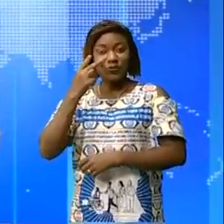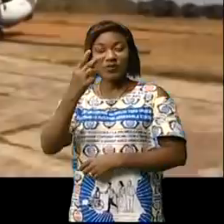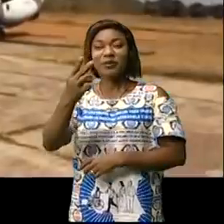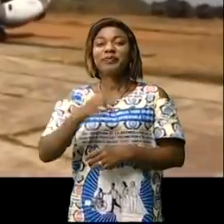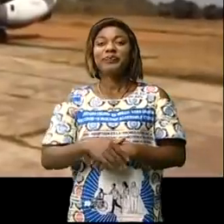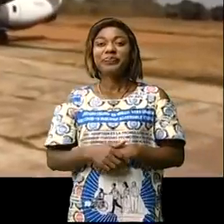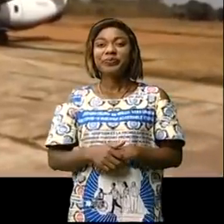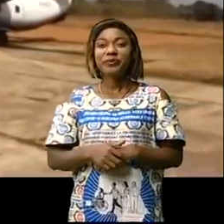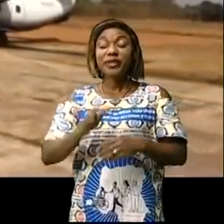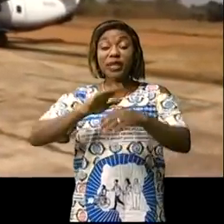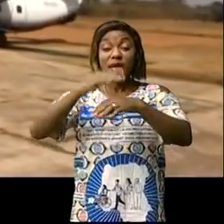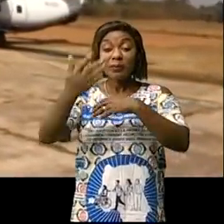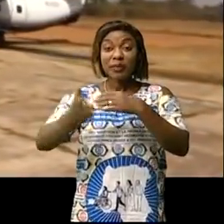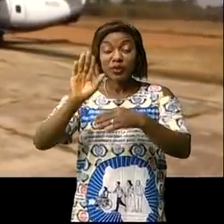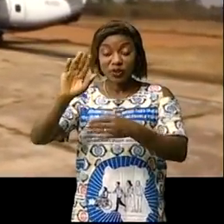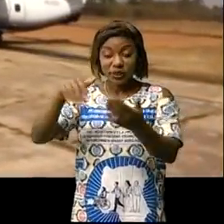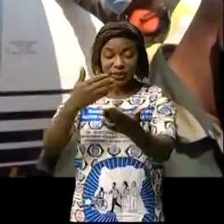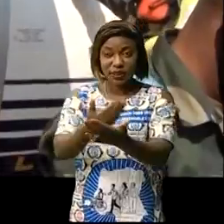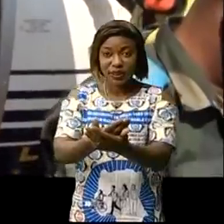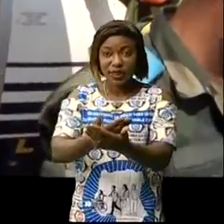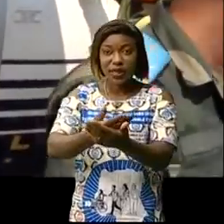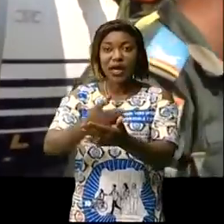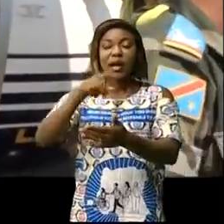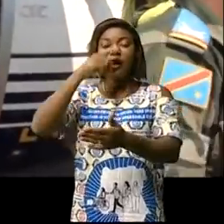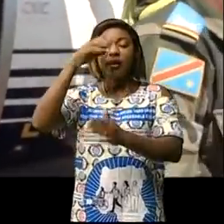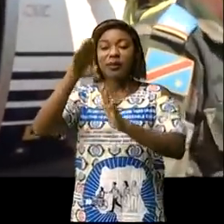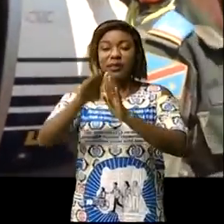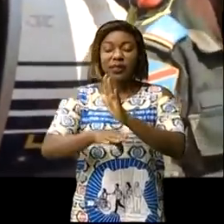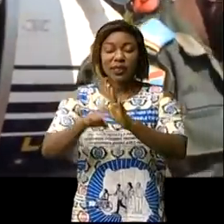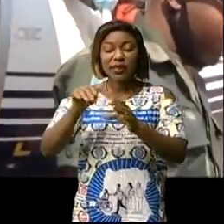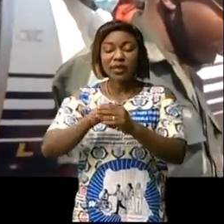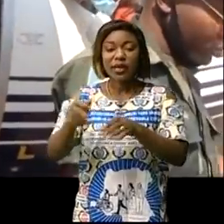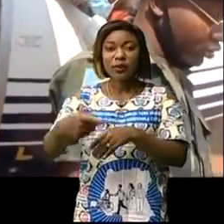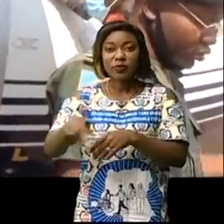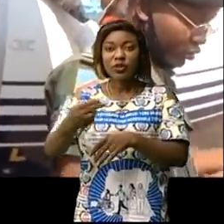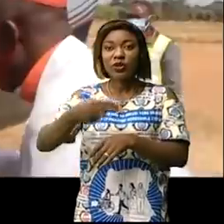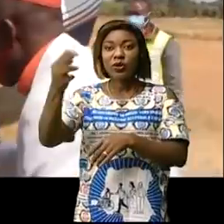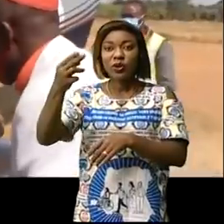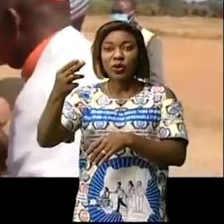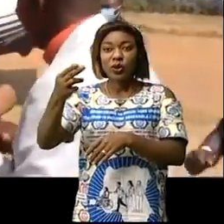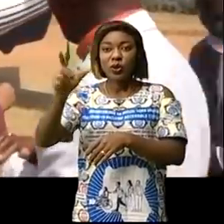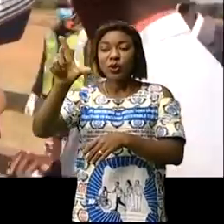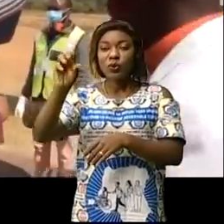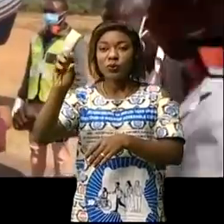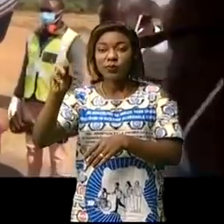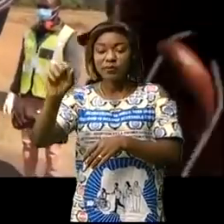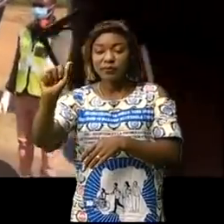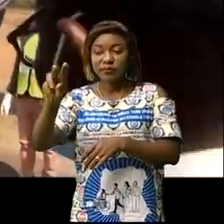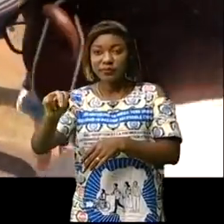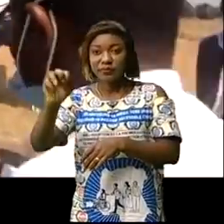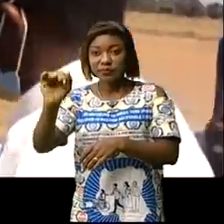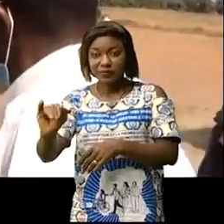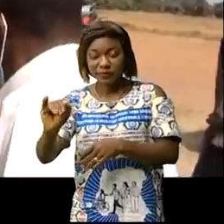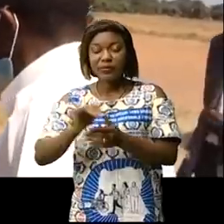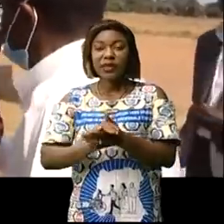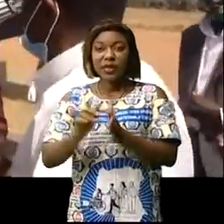Pour après son arrivée en vacances parlementaires à Kamina, chef-lieu de la province de Olomami, l'honorable sénateur Mgr Evel Kapiantoumbogistan,